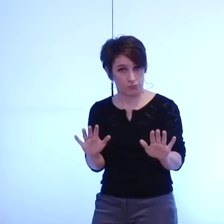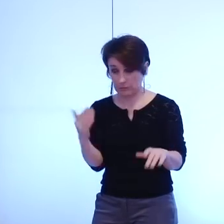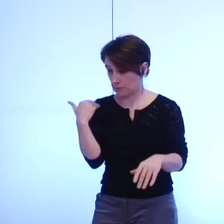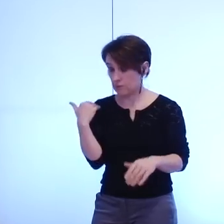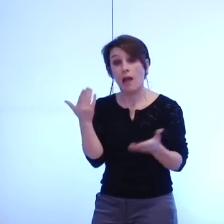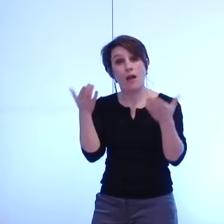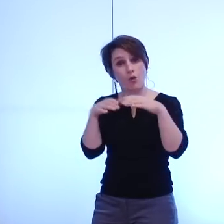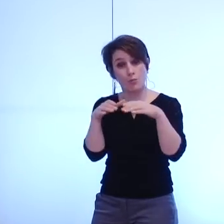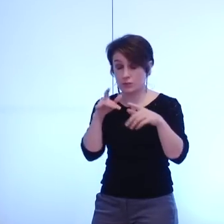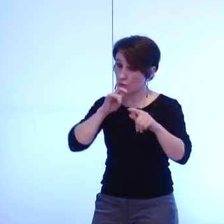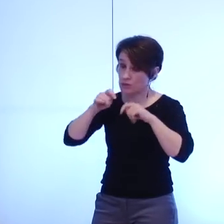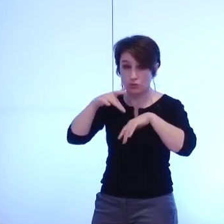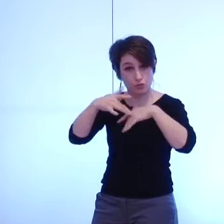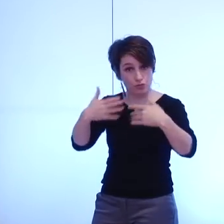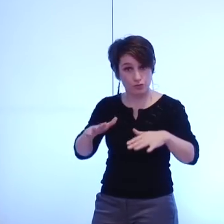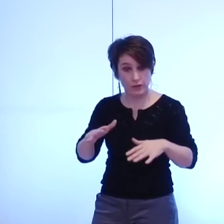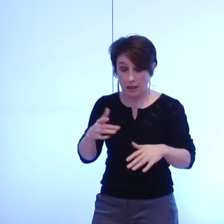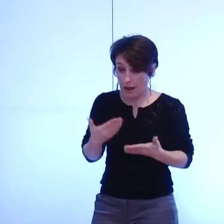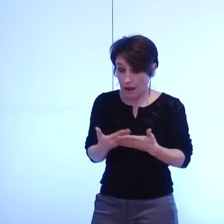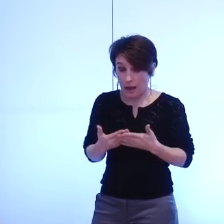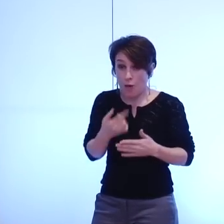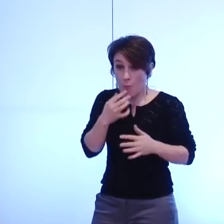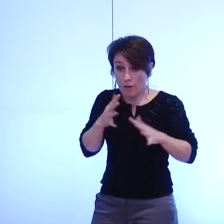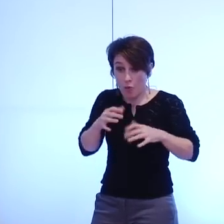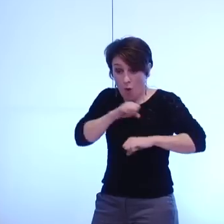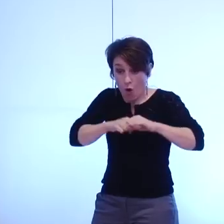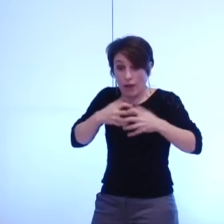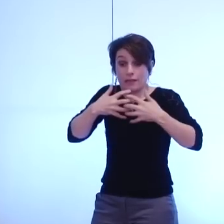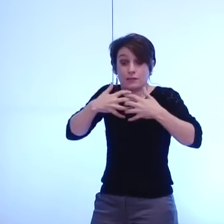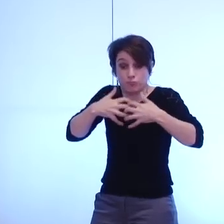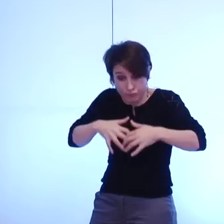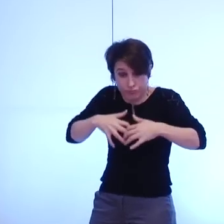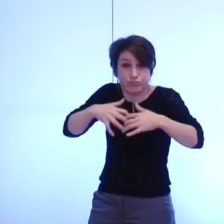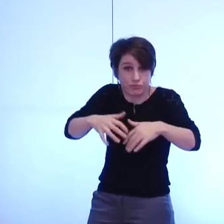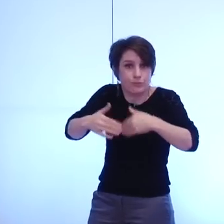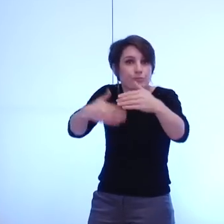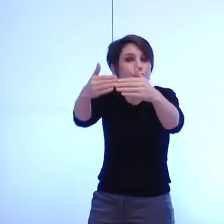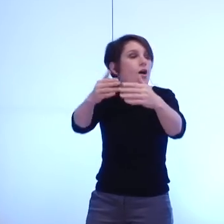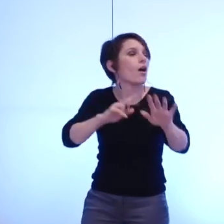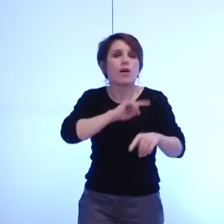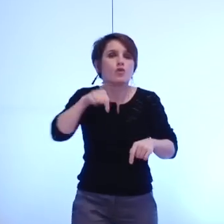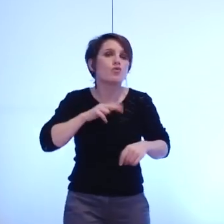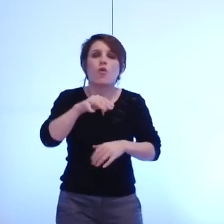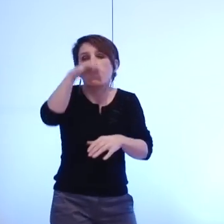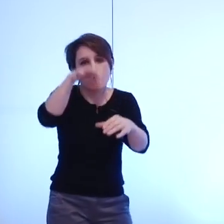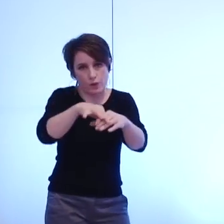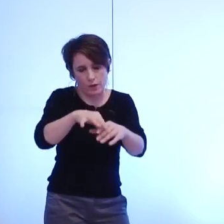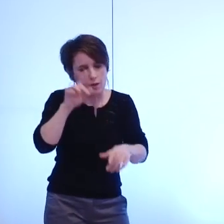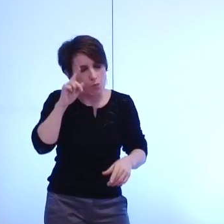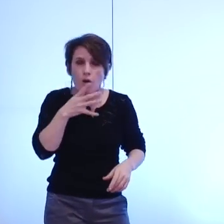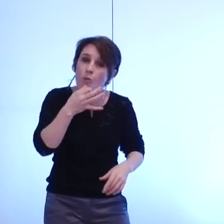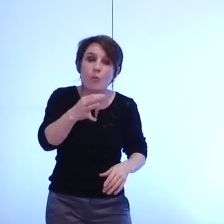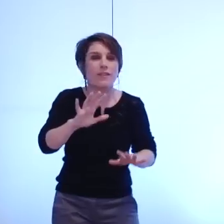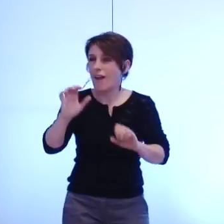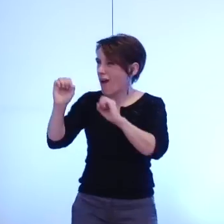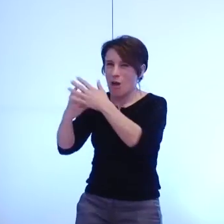commission la mécanique et du lancement de la mécanique de tout ça alors nous on va le voter parce qu'on ne pas avoir 15 discours on ne pas dire la métropole c'est une chance